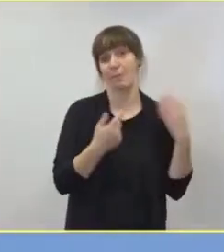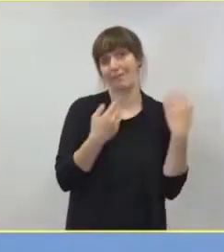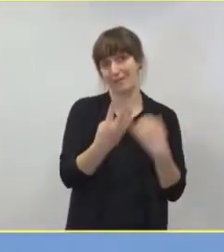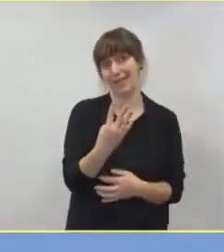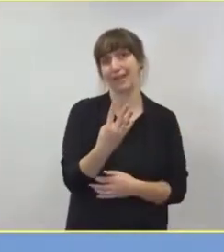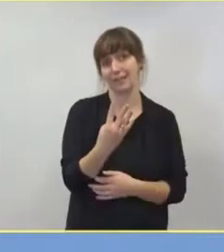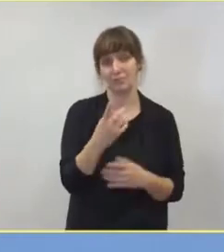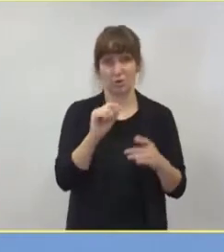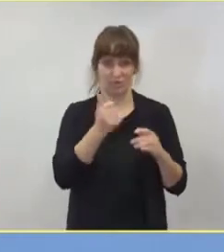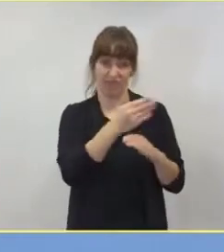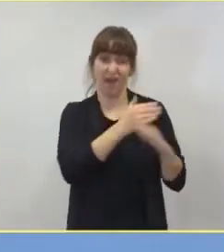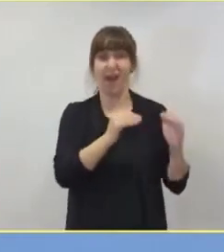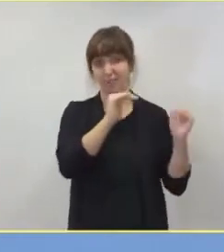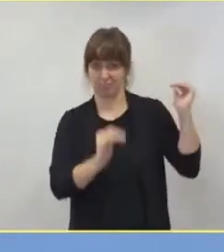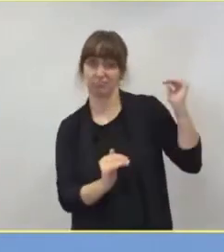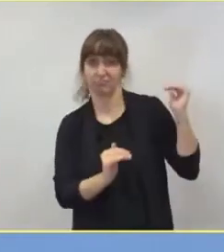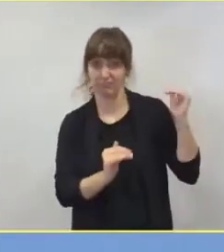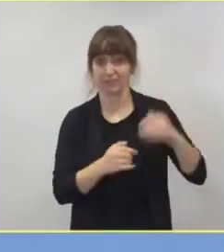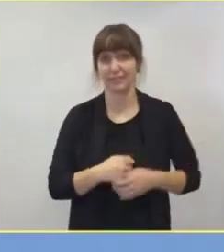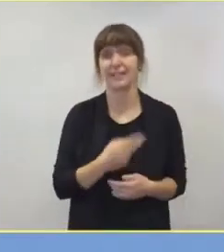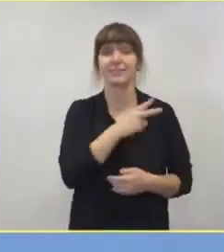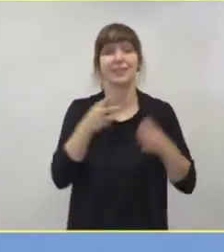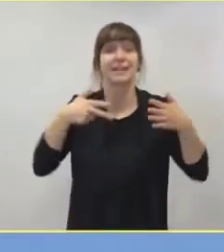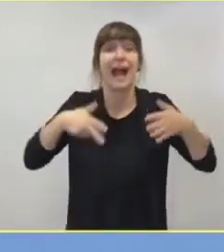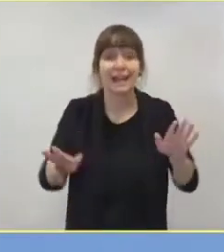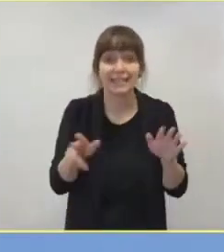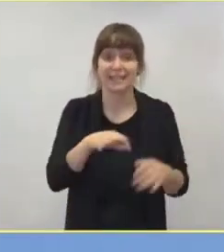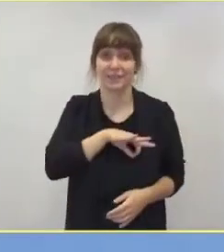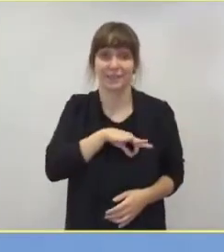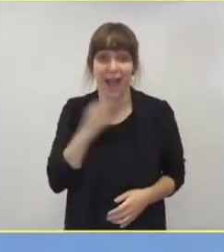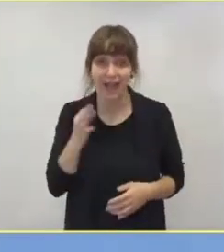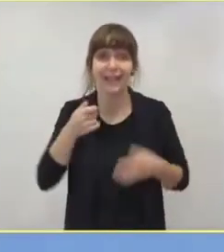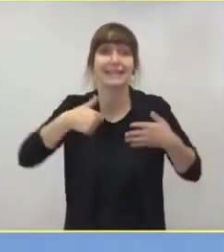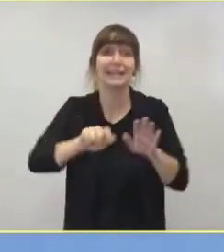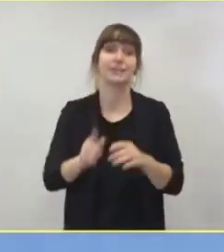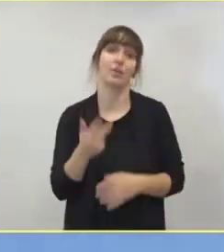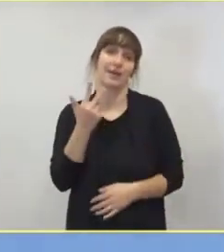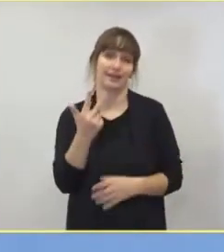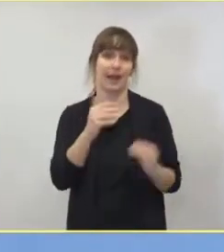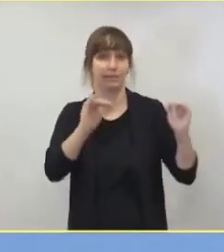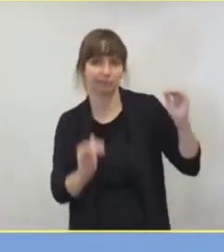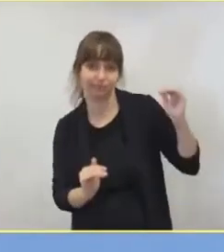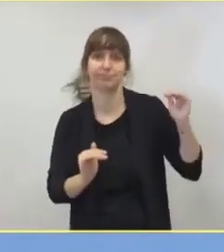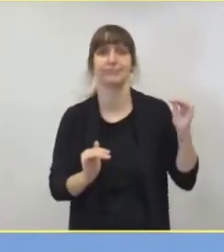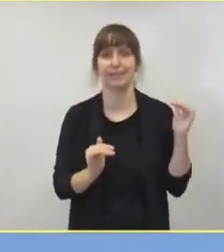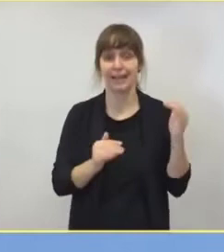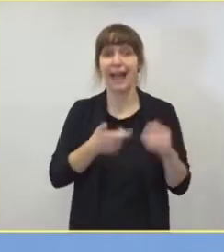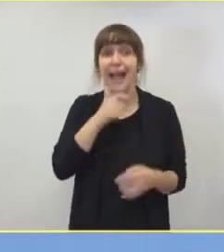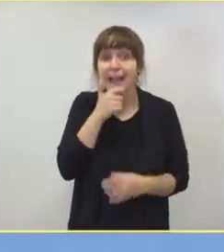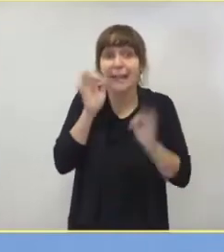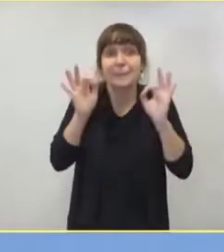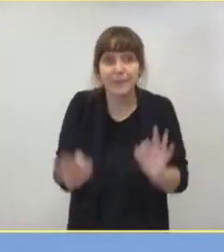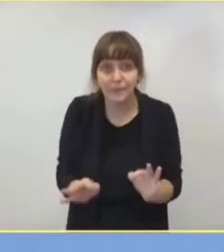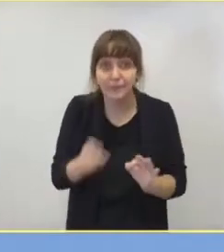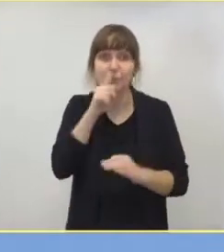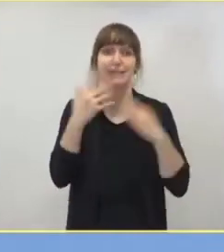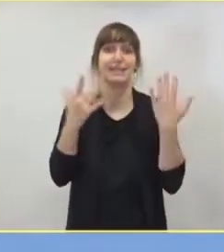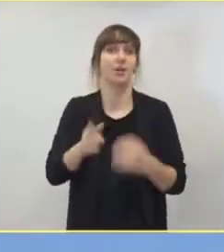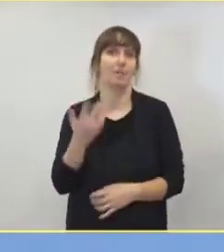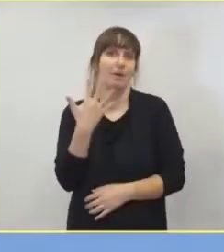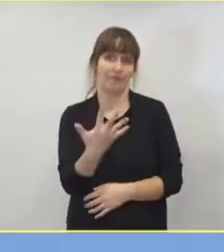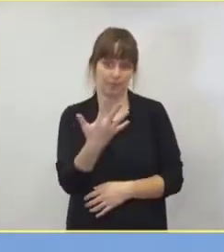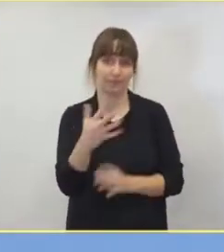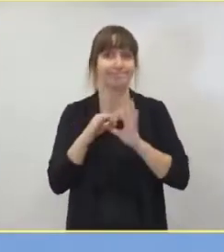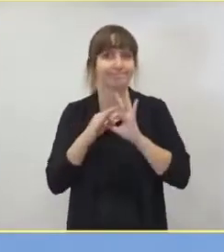nahezu die Hälfte. In Frankreich im Jahr 2018 16,3. In England aktuell nur 10,5 auf 100